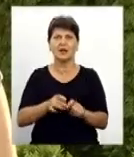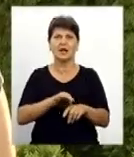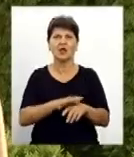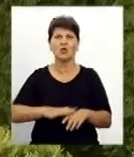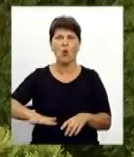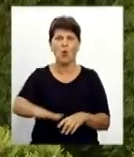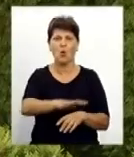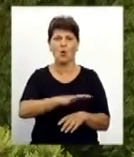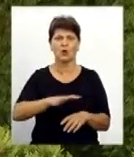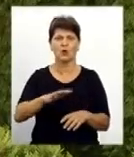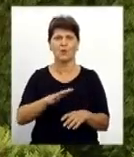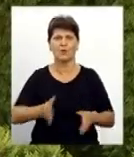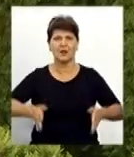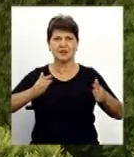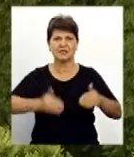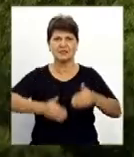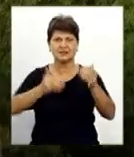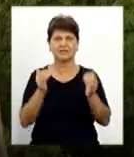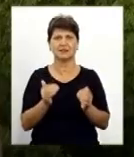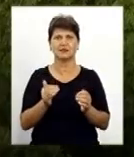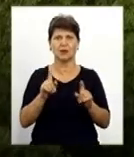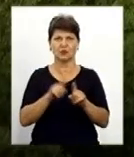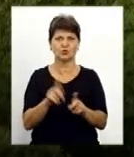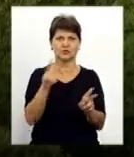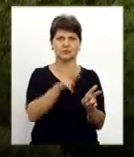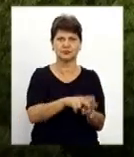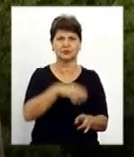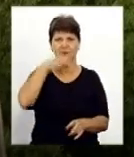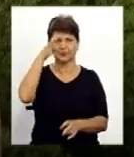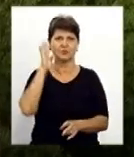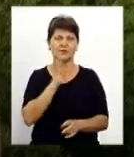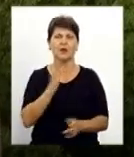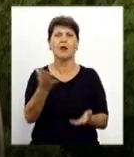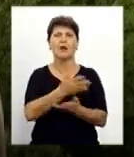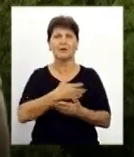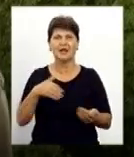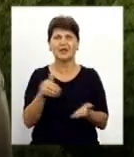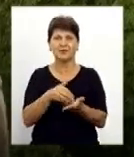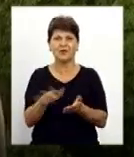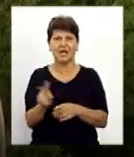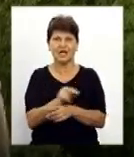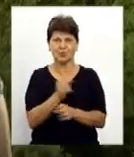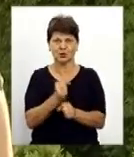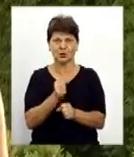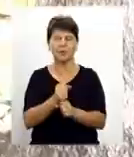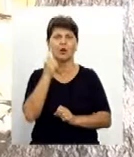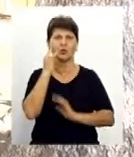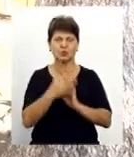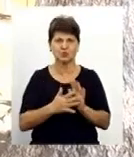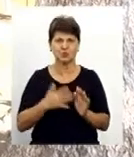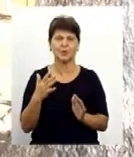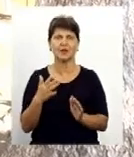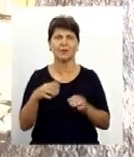Ми не відмовляємося робити ремонти в садочку, ми розуміємо владу, ми розуміємо, що при нинішніх економічних